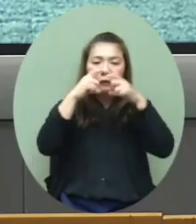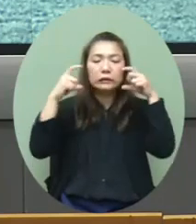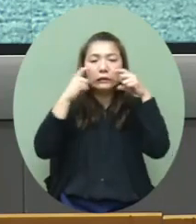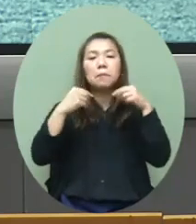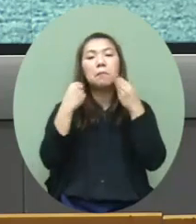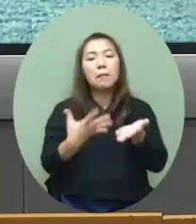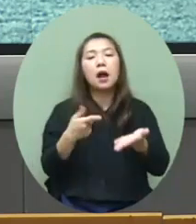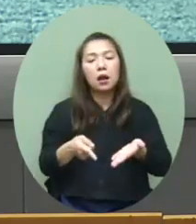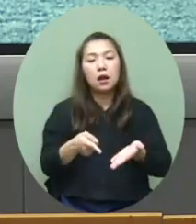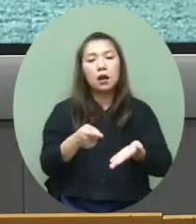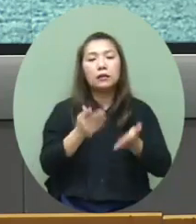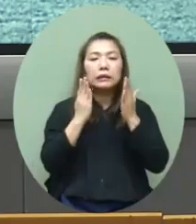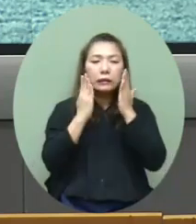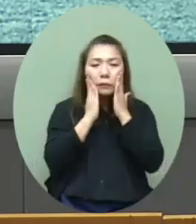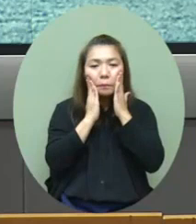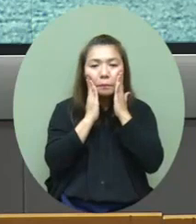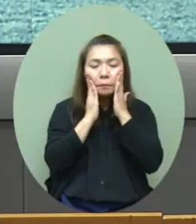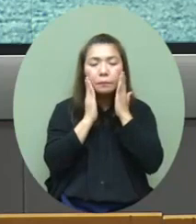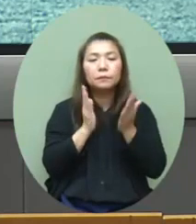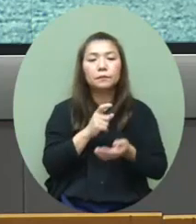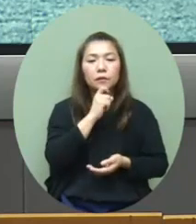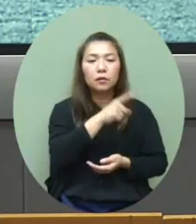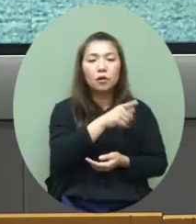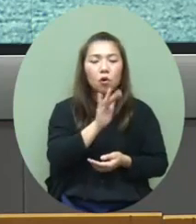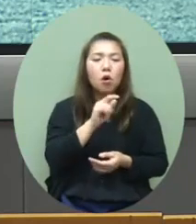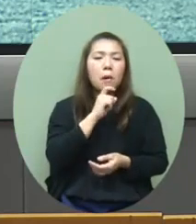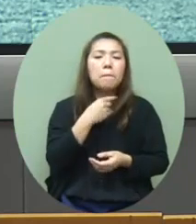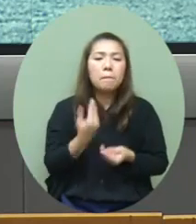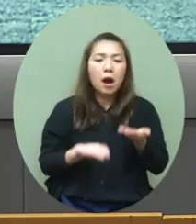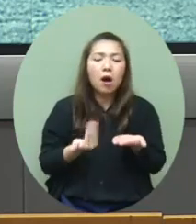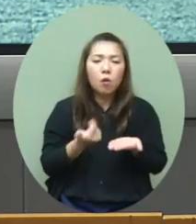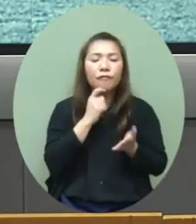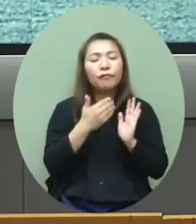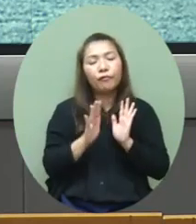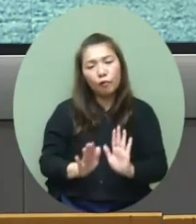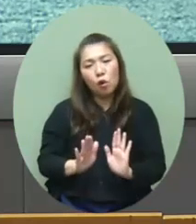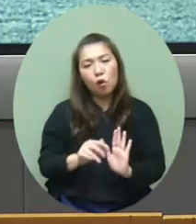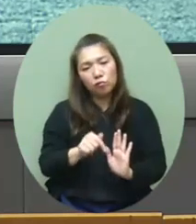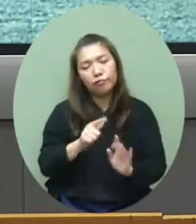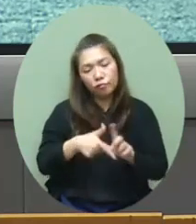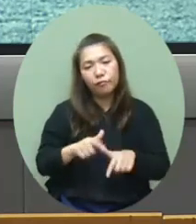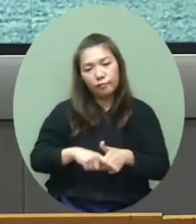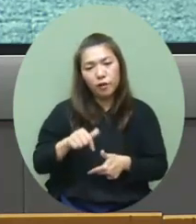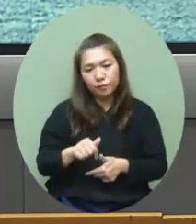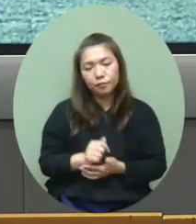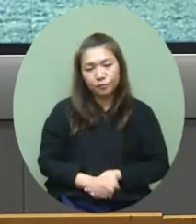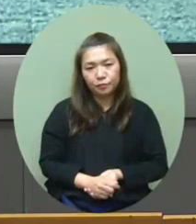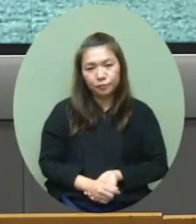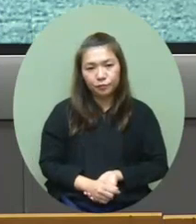那種讓那個貼服一點的臉這些都是會好一點的防護的方法